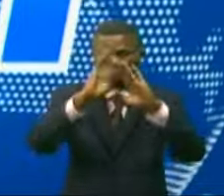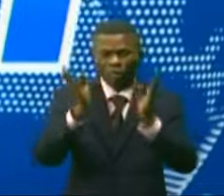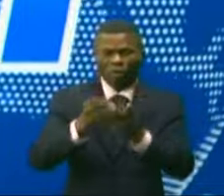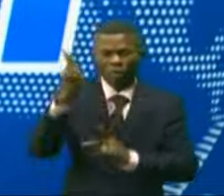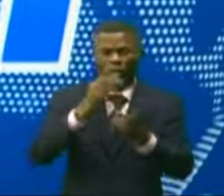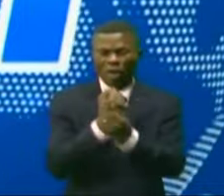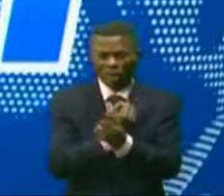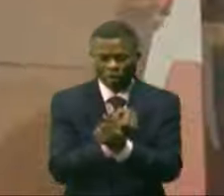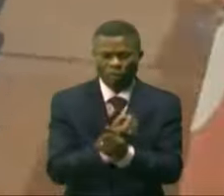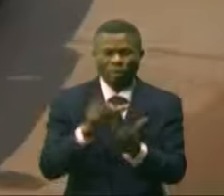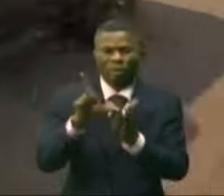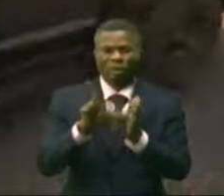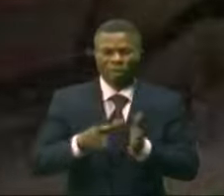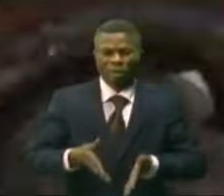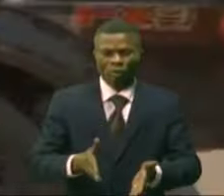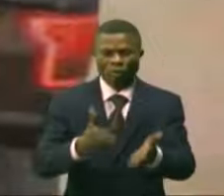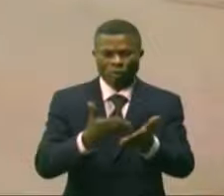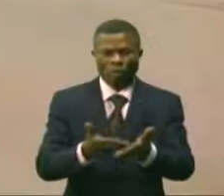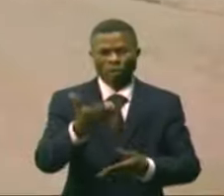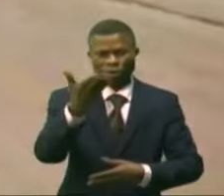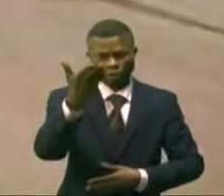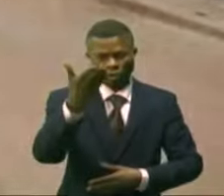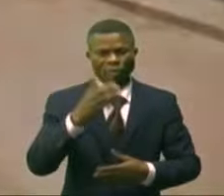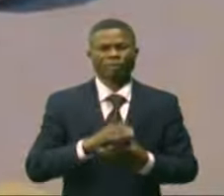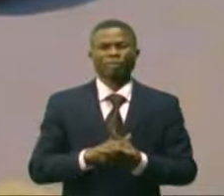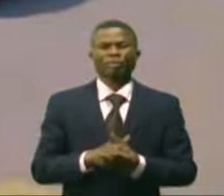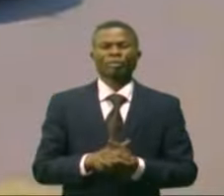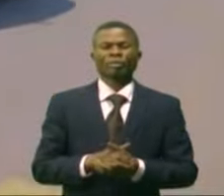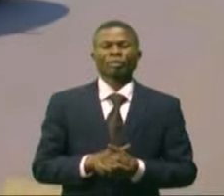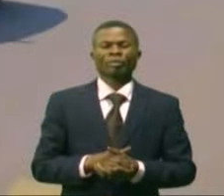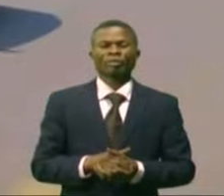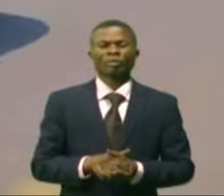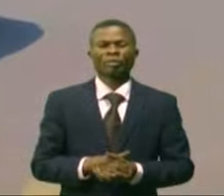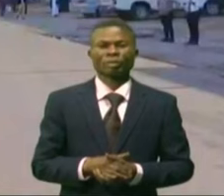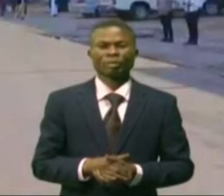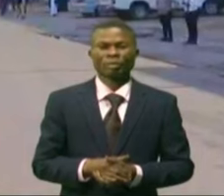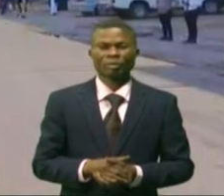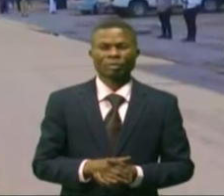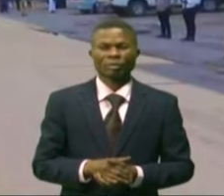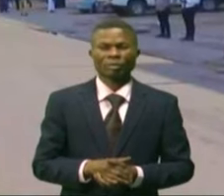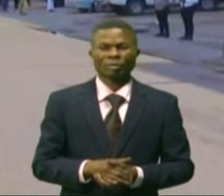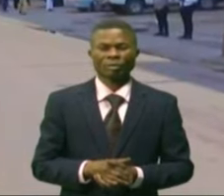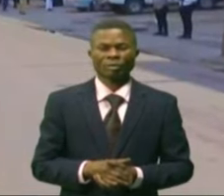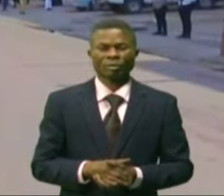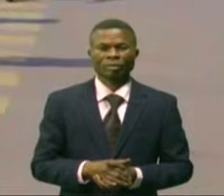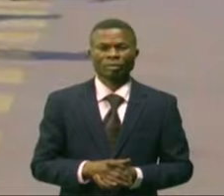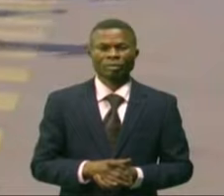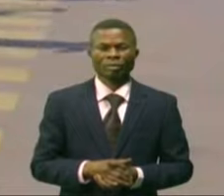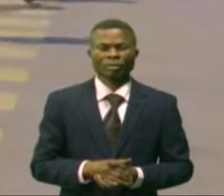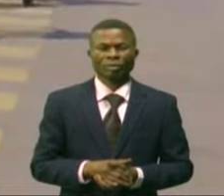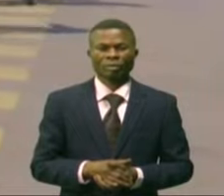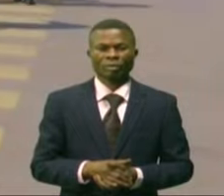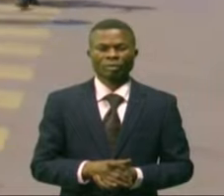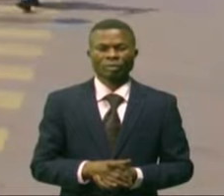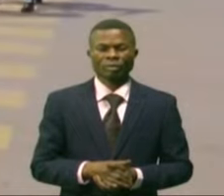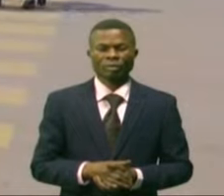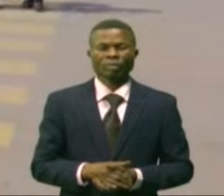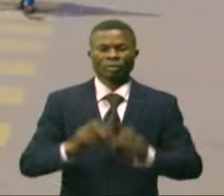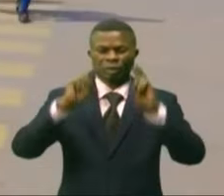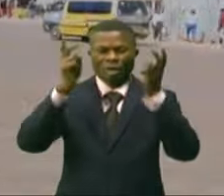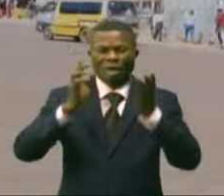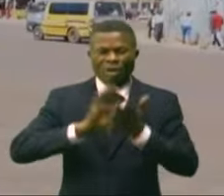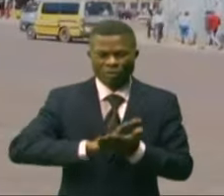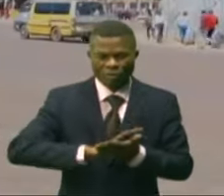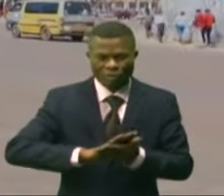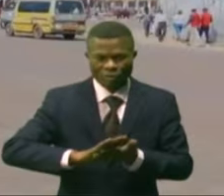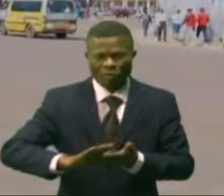civisme routier. La ville de Lubumbashi retrouve peu à peu son image d'attente d'une ville propre et d